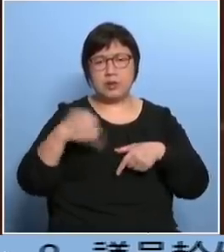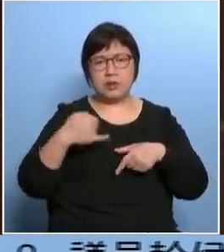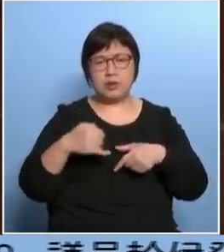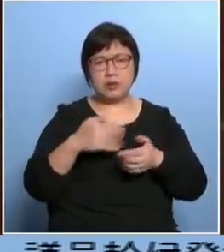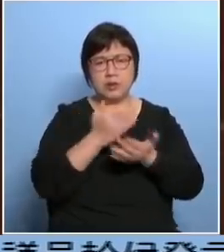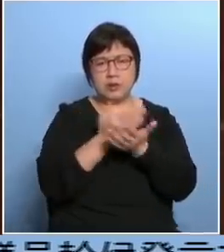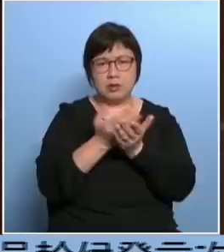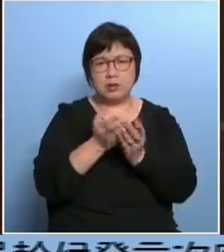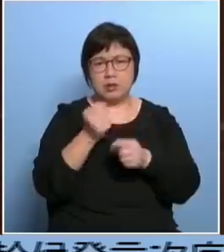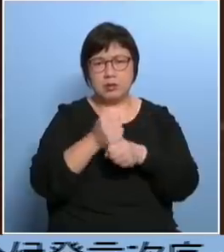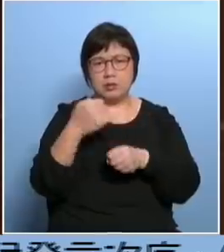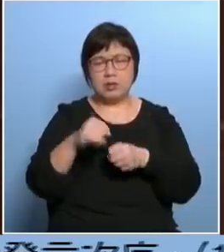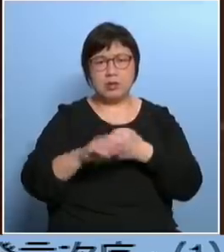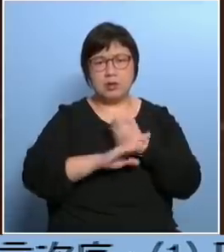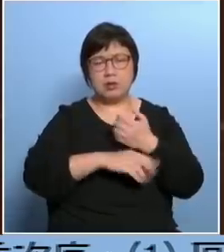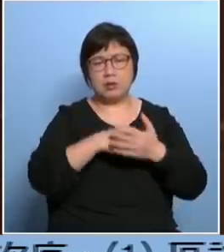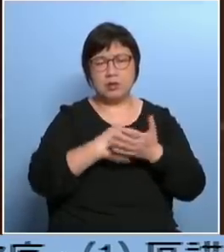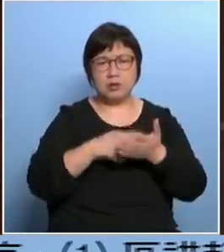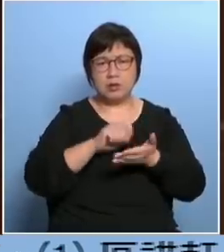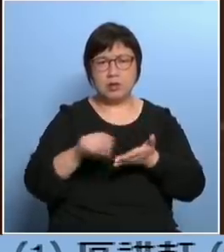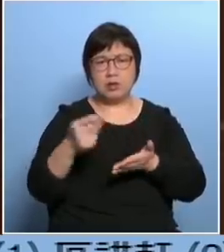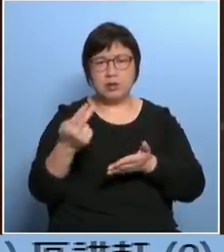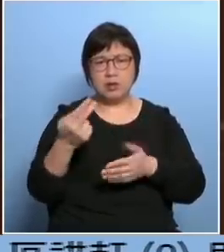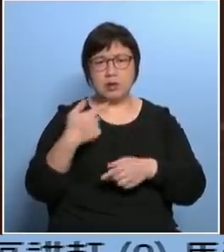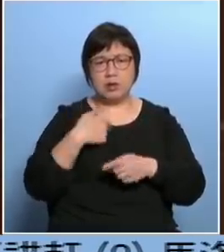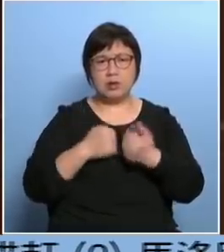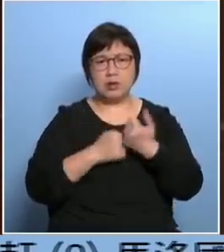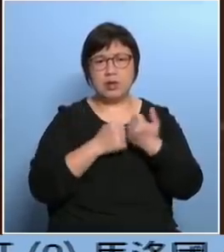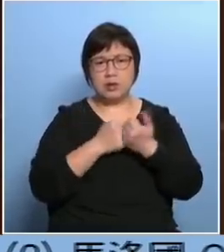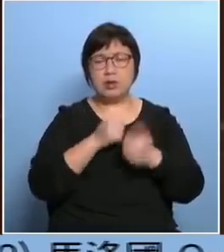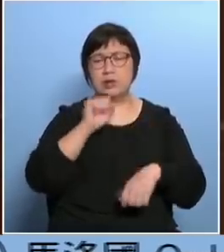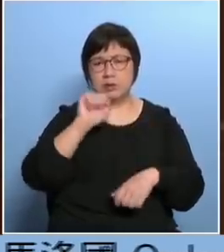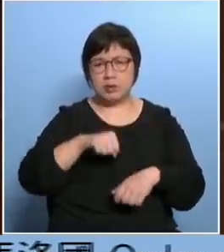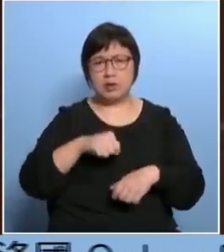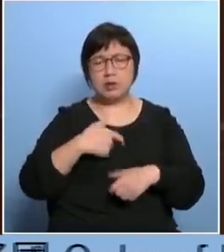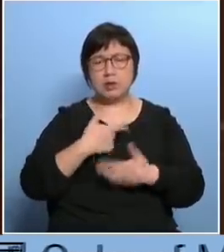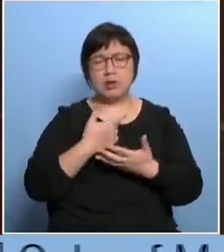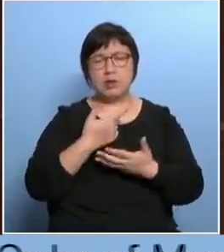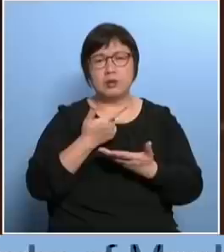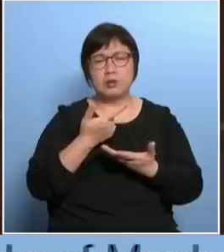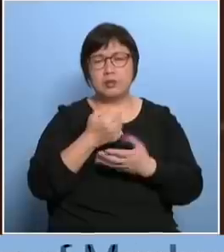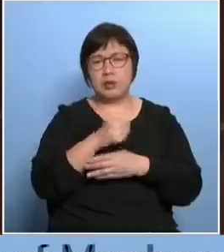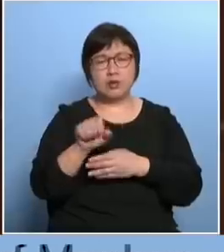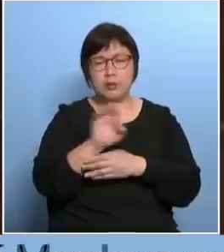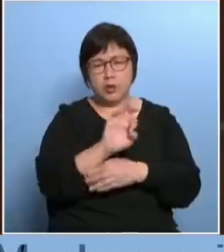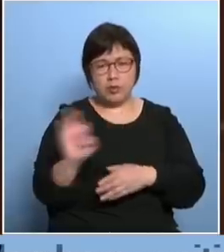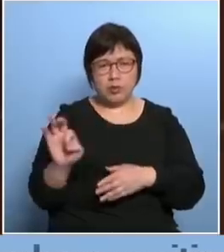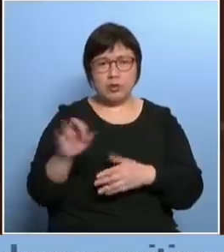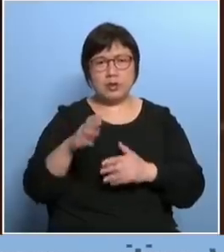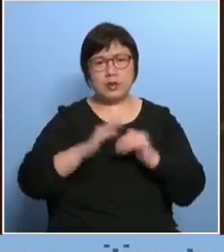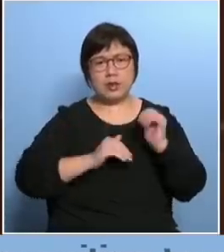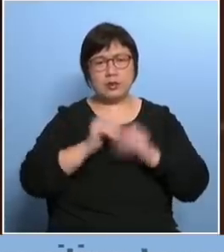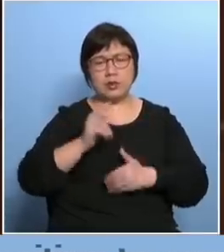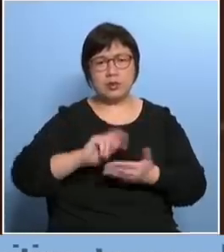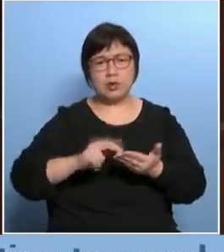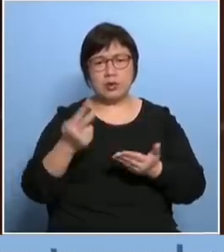那么多事情都做不到你就是这个条例草案主席我一定会支持这个条例草案因为没得不支持但是因为这是技术